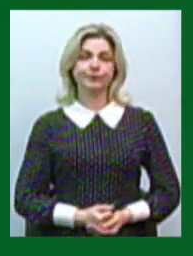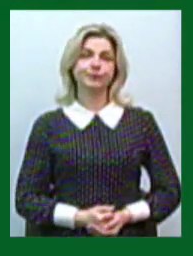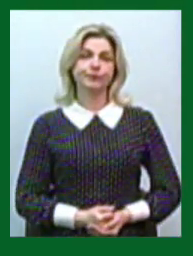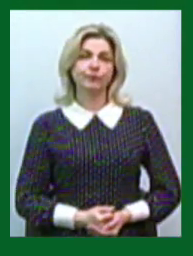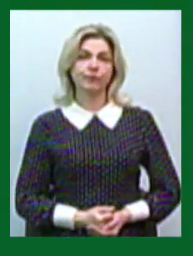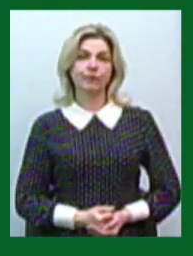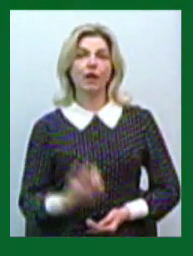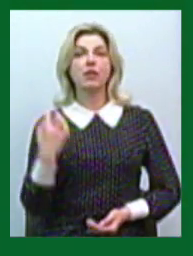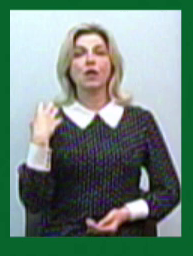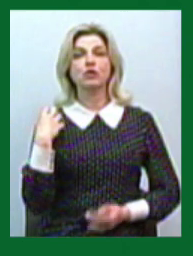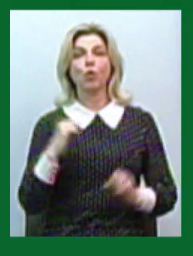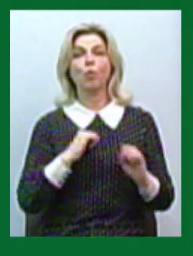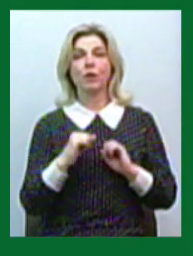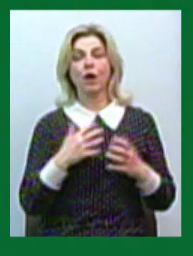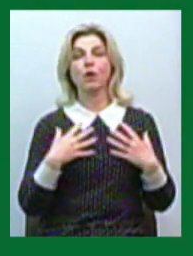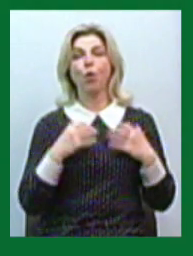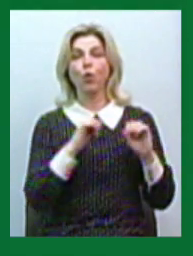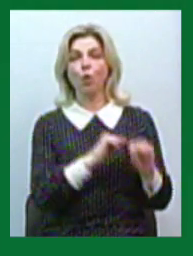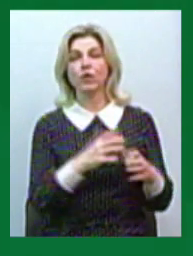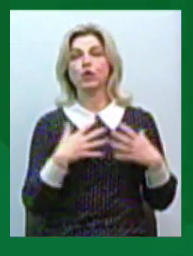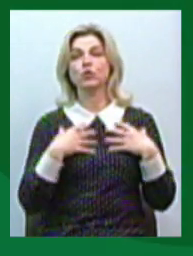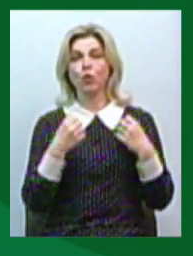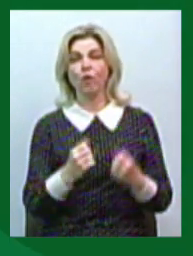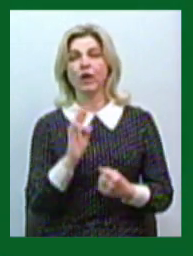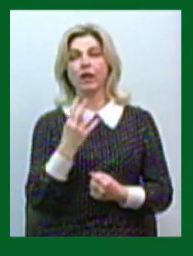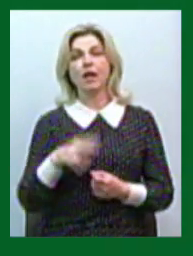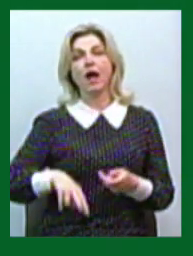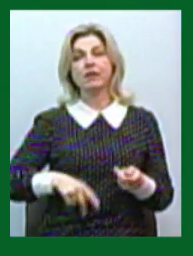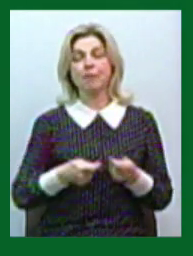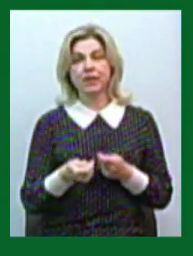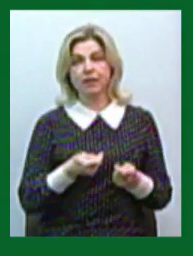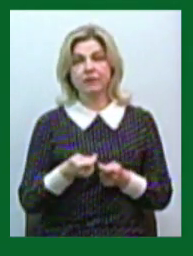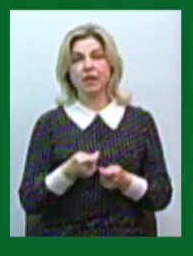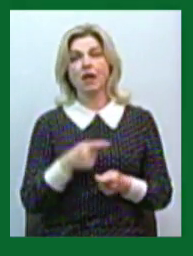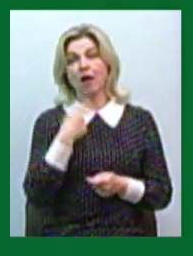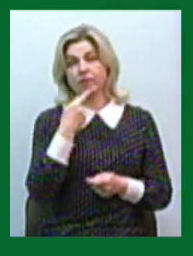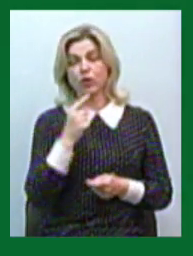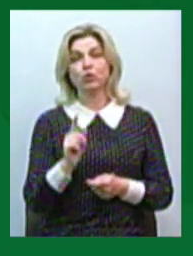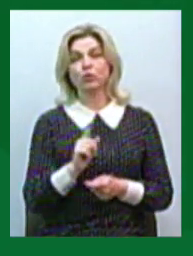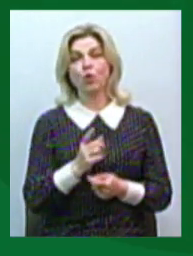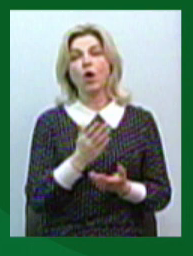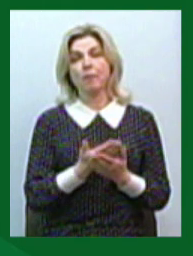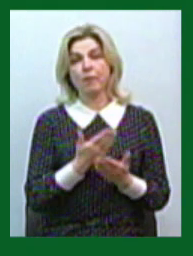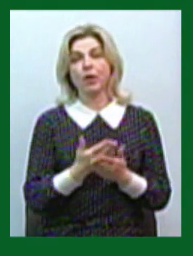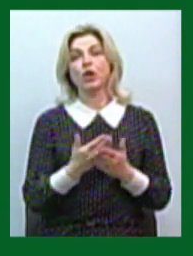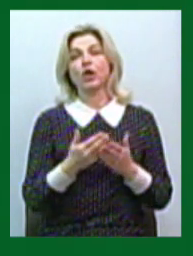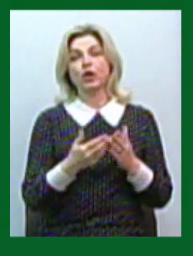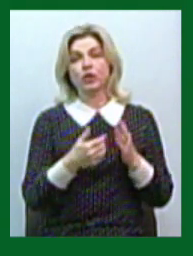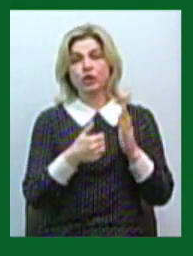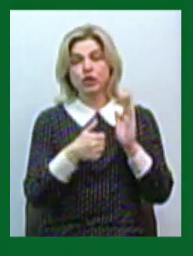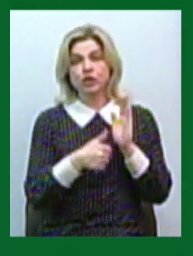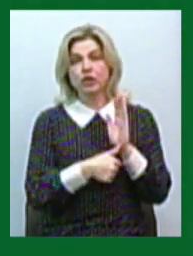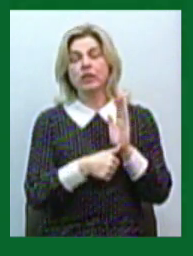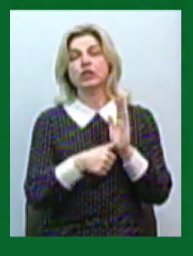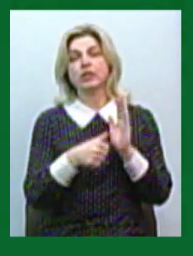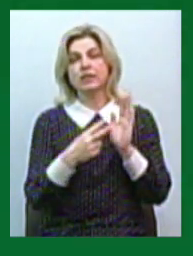Начальник управління охорони здоров'я Миколаївської облдержадміністрації Павло Георгієв сказав, що майже 6-700 мільйонів гривень